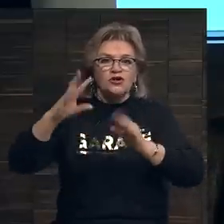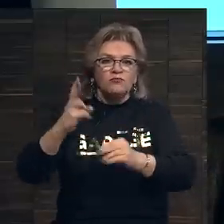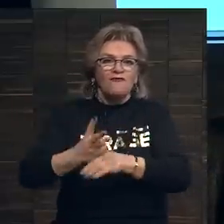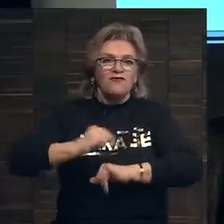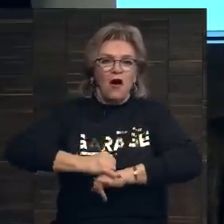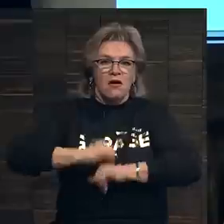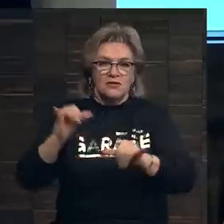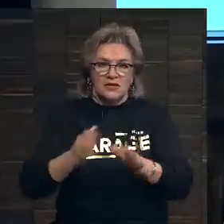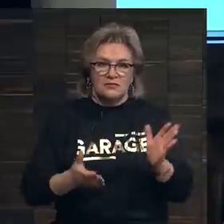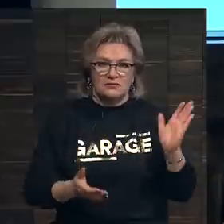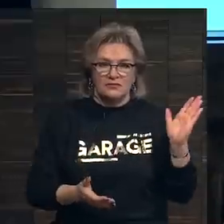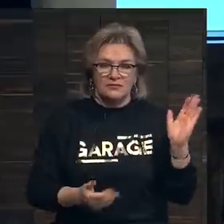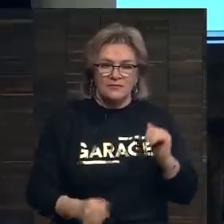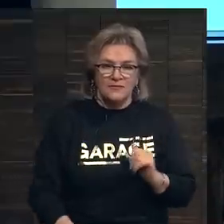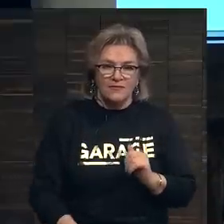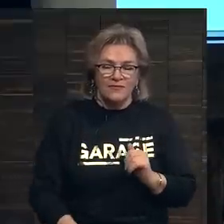два раза.